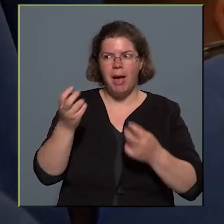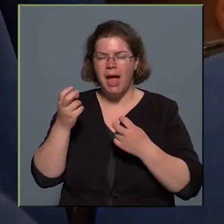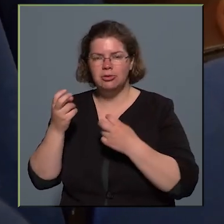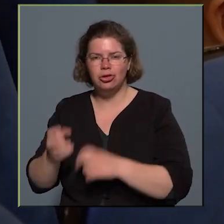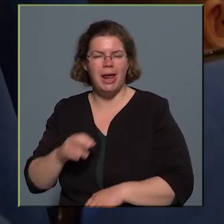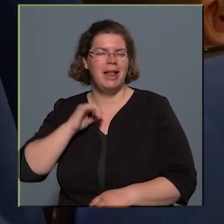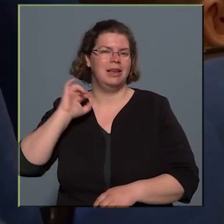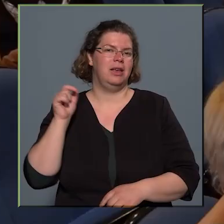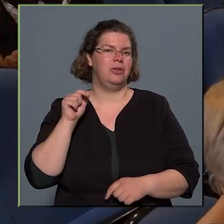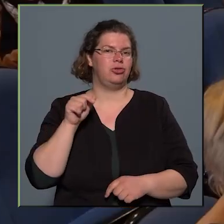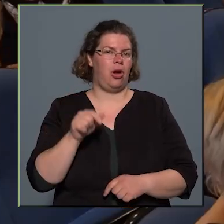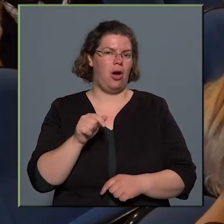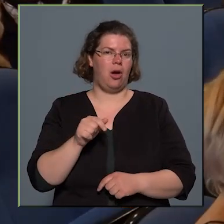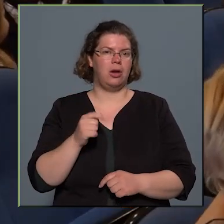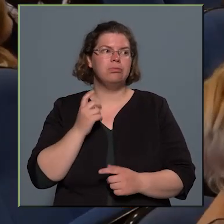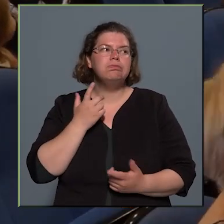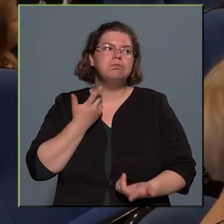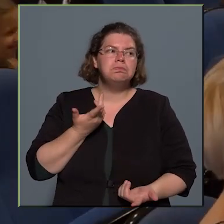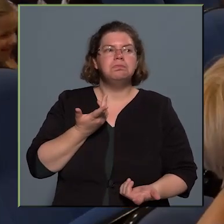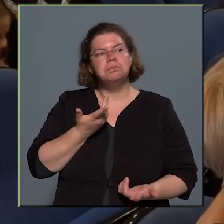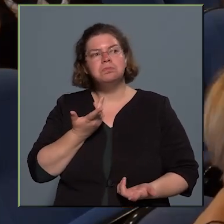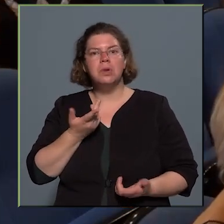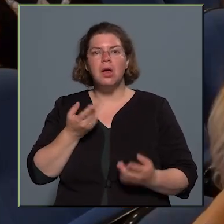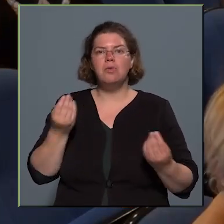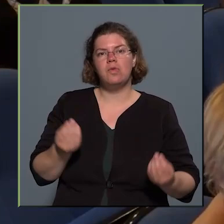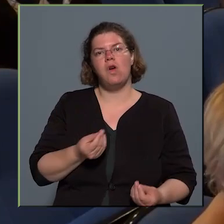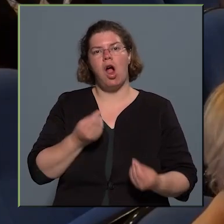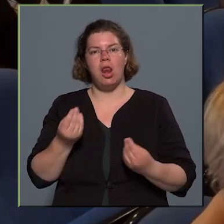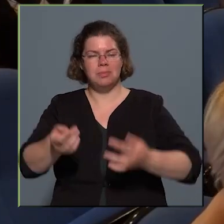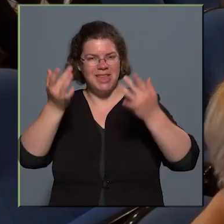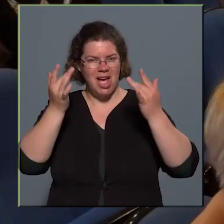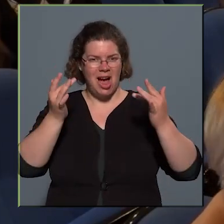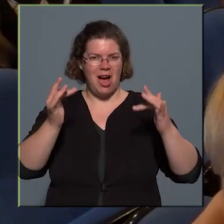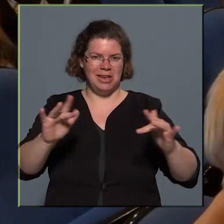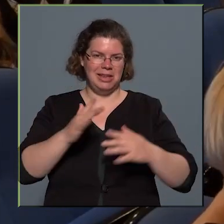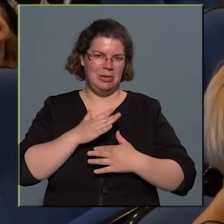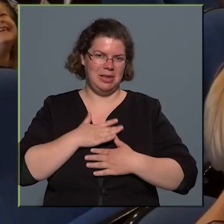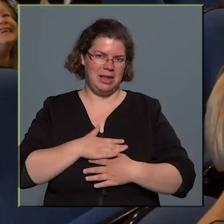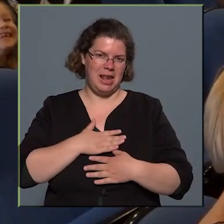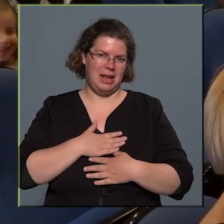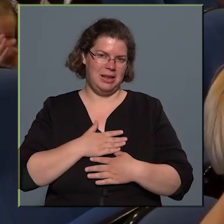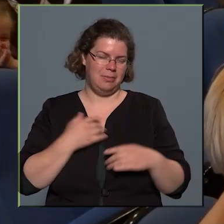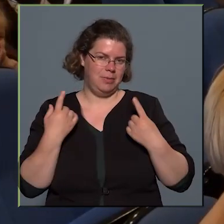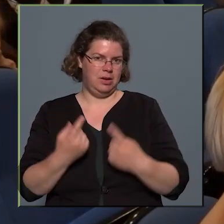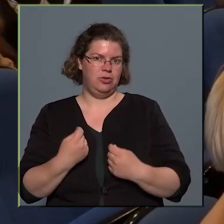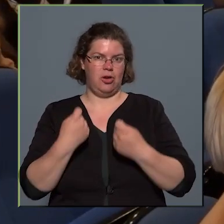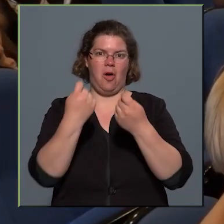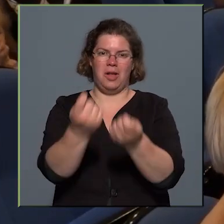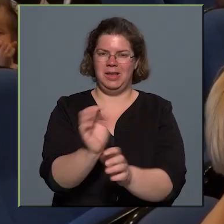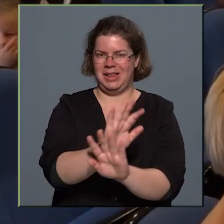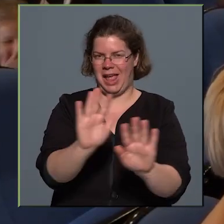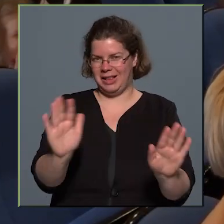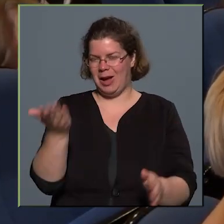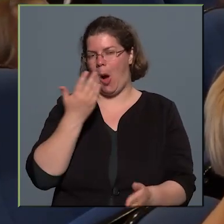és hát ugye arra jutottunk, hogy hát valami ajándékot szeretnénk mi is adni nektek,